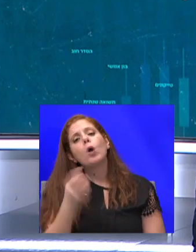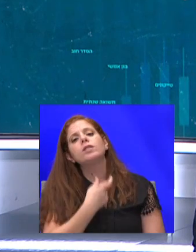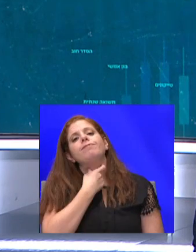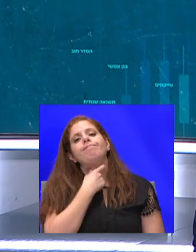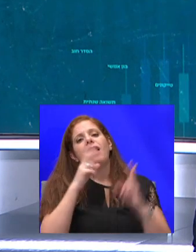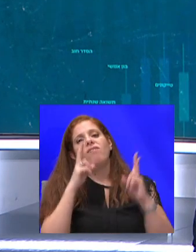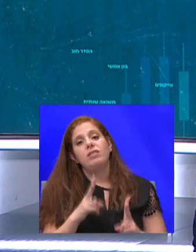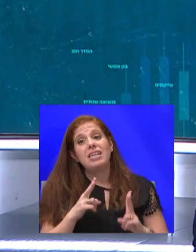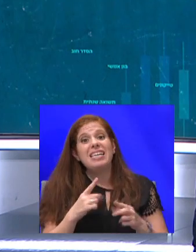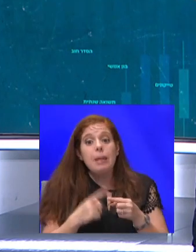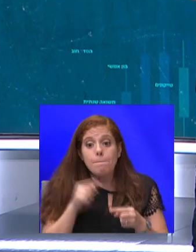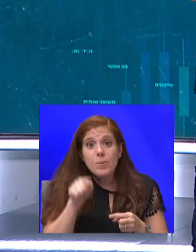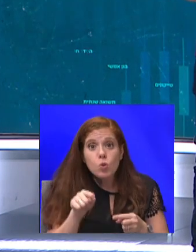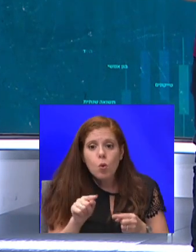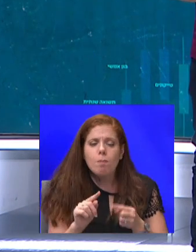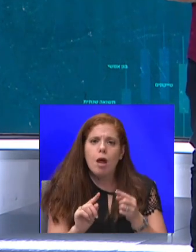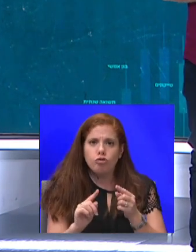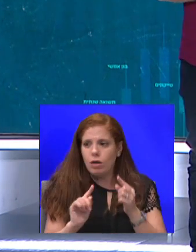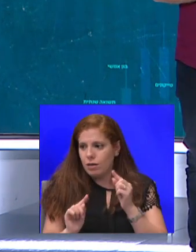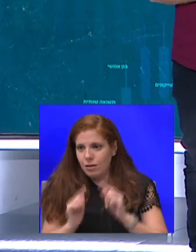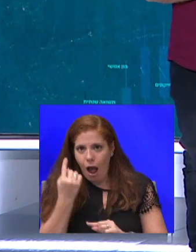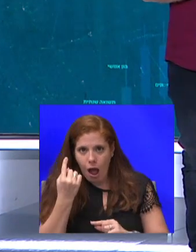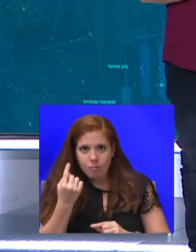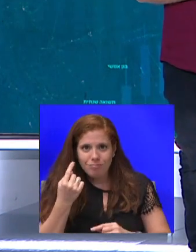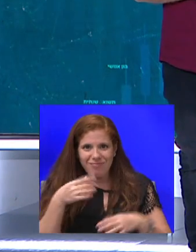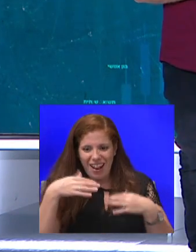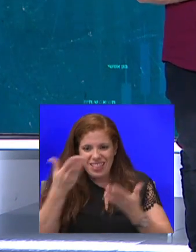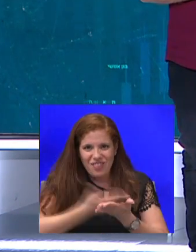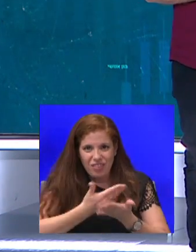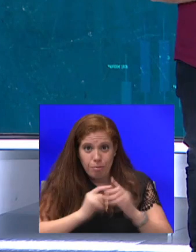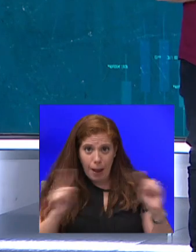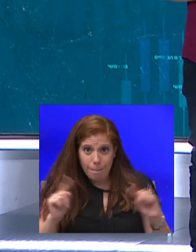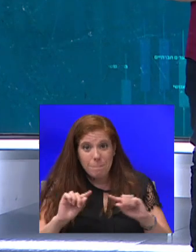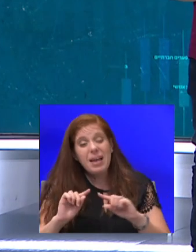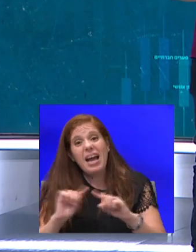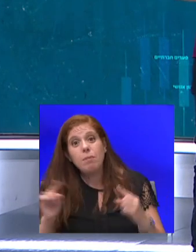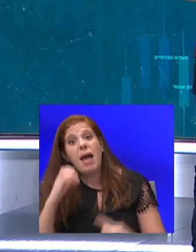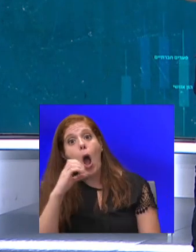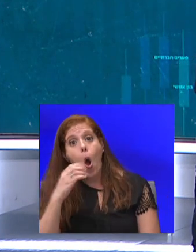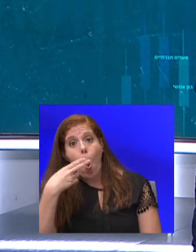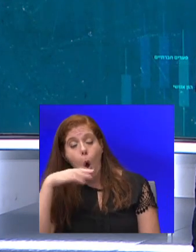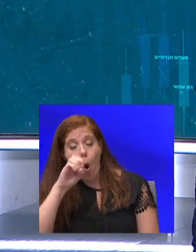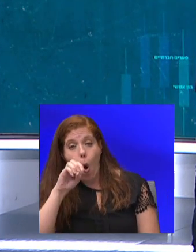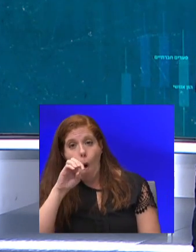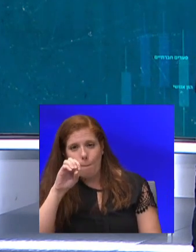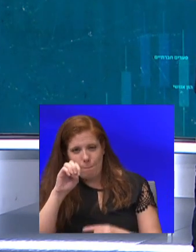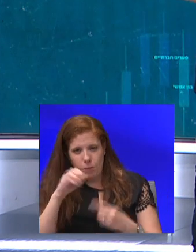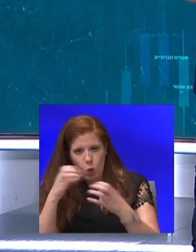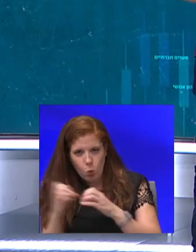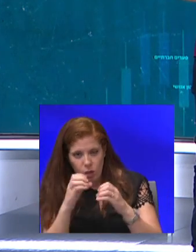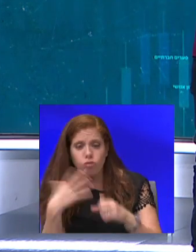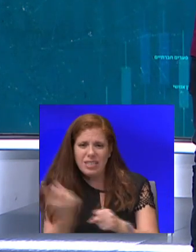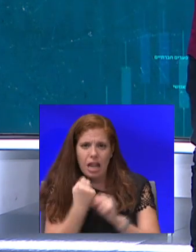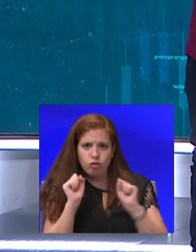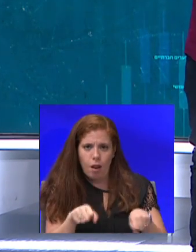שאפשר את העלייה של דפדפנים מתחרים. אחד מהם היה הקרום, שהצליח להשתלט על השוק בזרת הכוח של גוגל. וכך הגענו